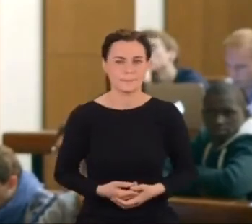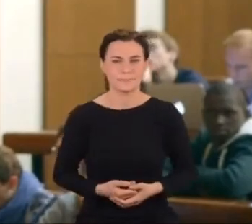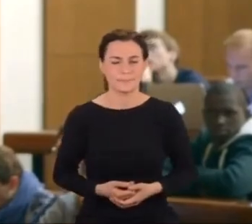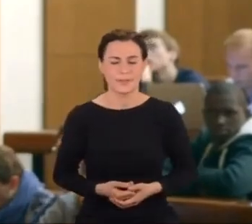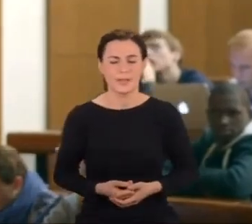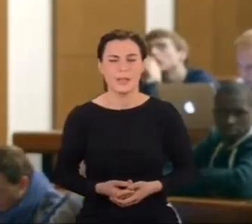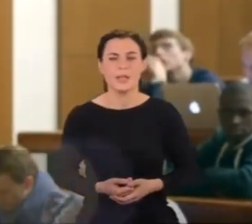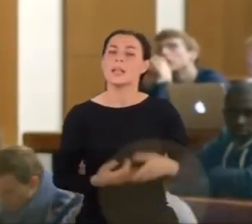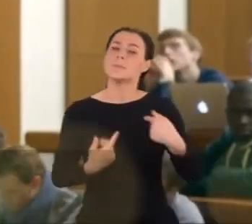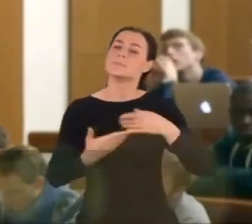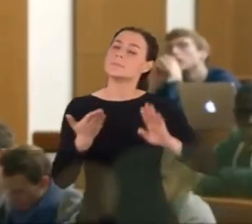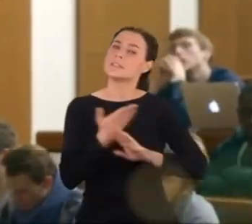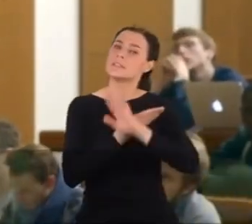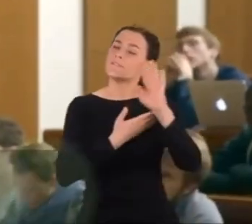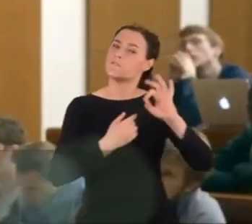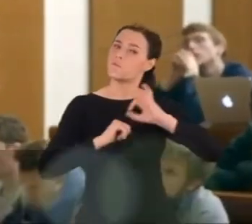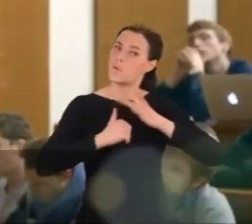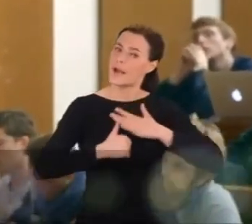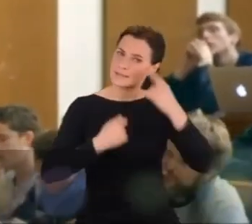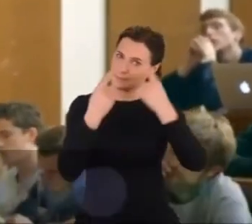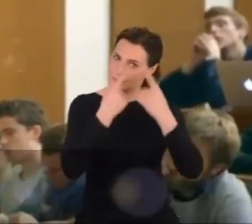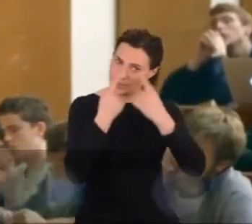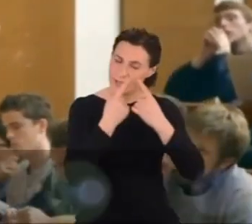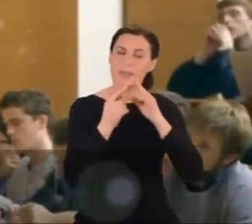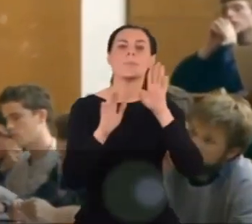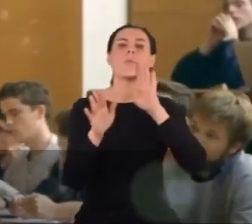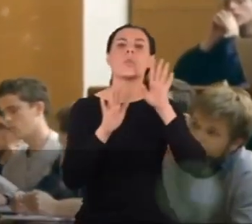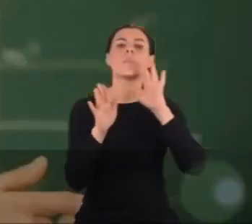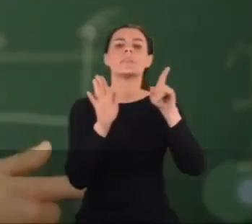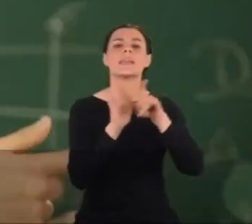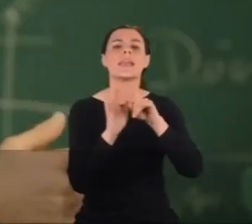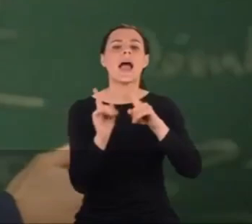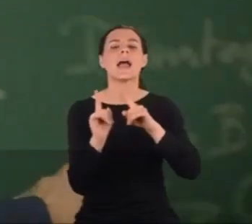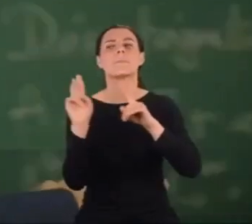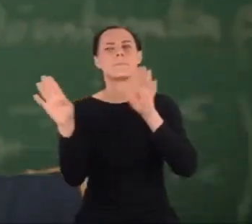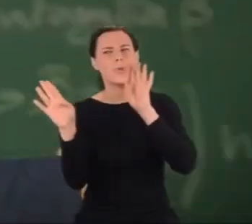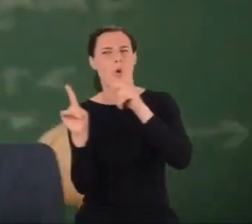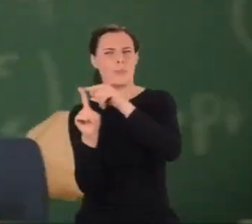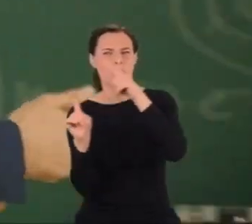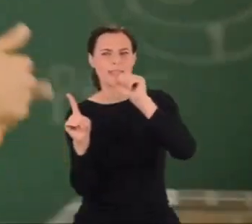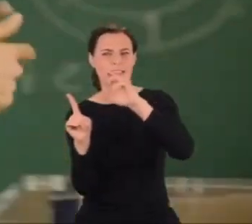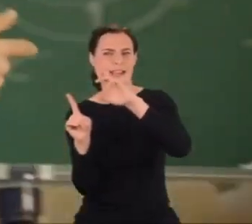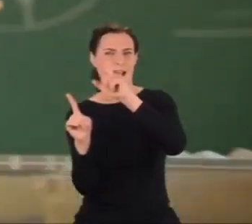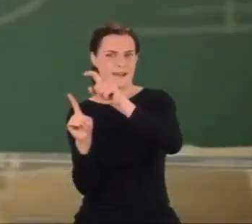Przedstawia własne równanie, dość podobne do równania Anglika z jednym wyjątkiem.